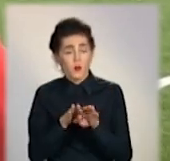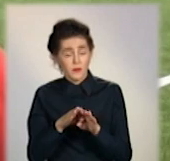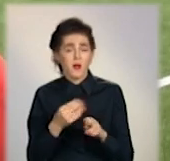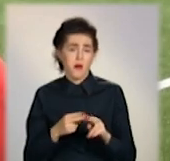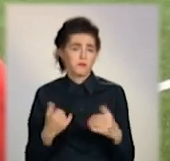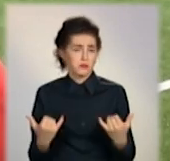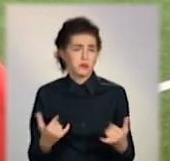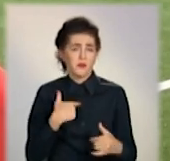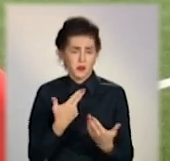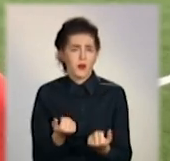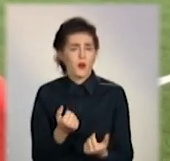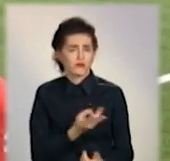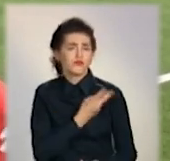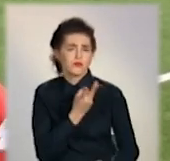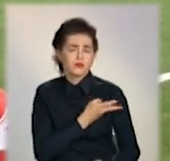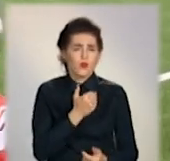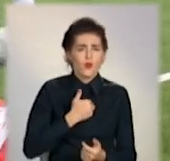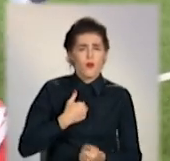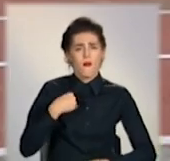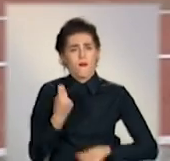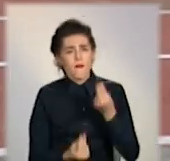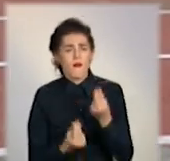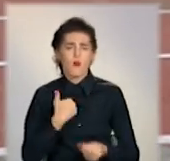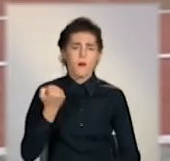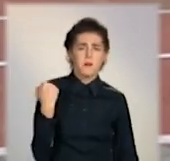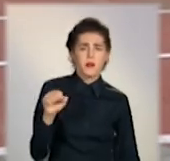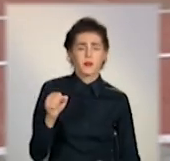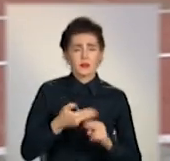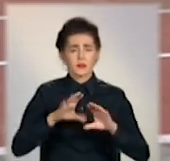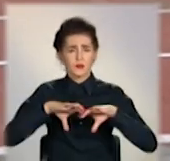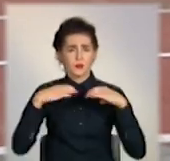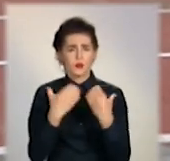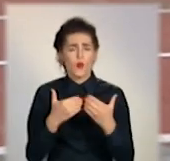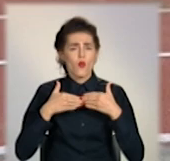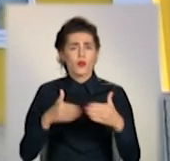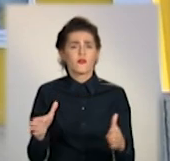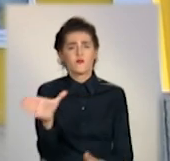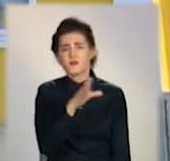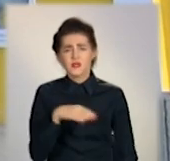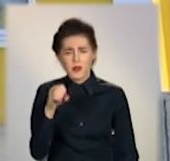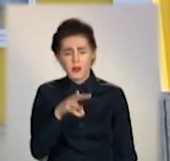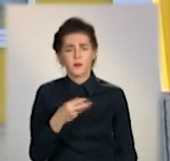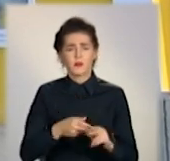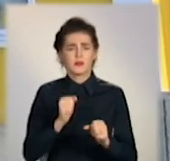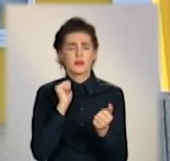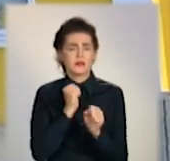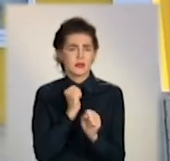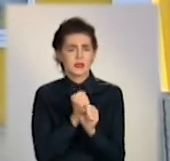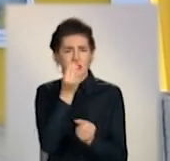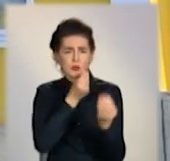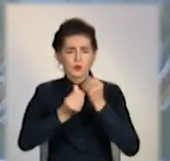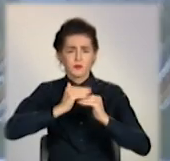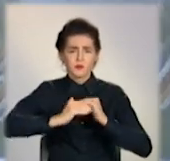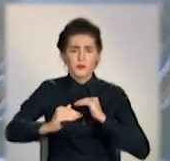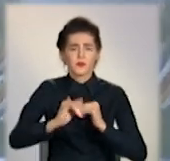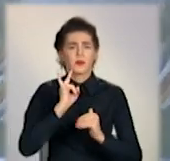зараз прямо хочеться грати на такому полі, хочеться побіждати. Стадіон відкритий для всіх охочих. Окрім газонів зі штучним покриттям, тут